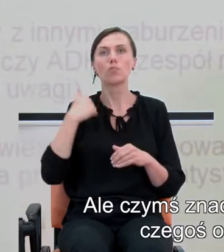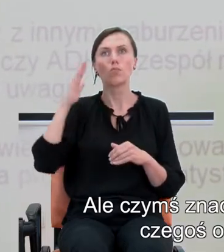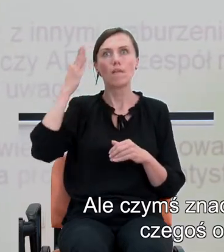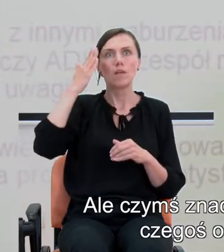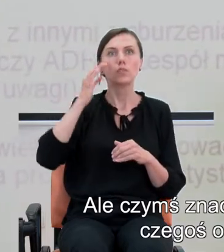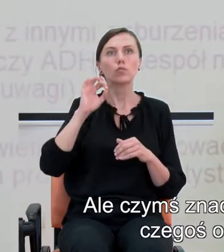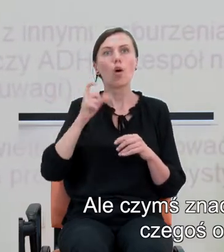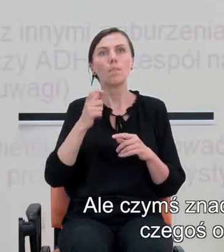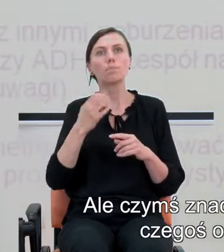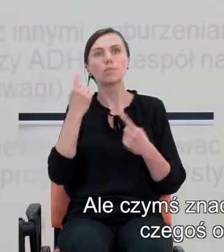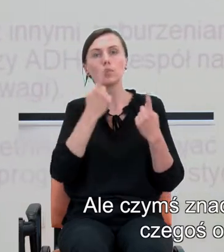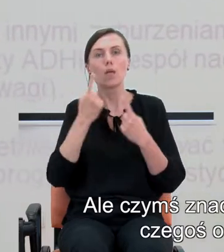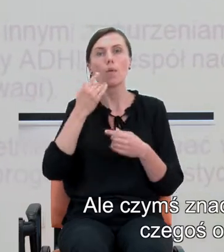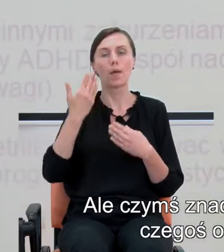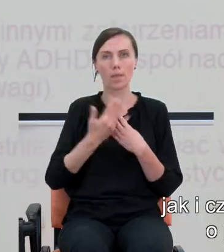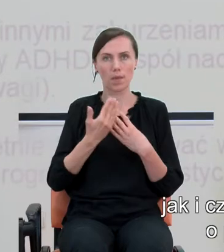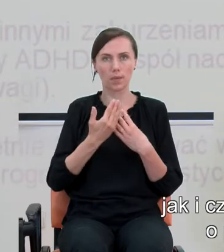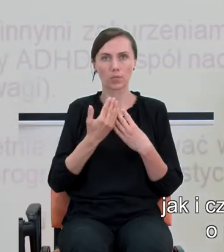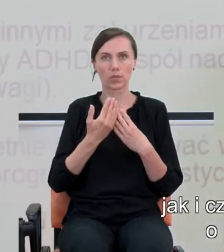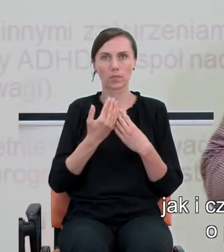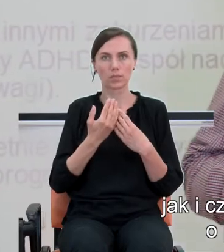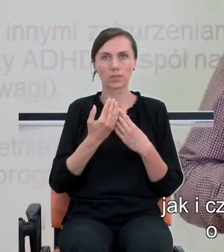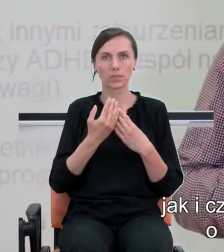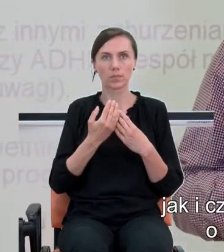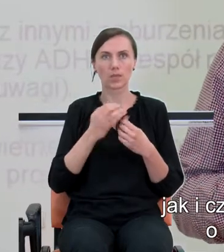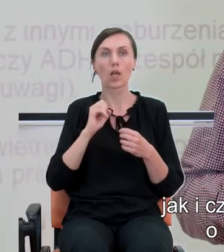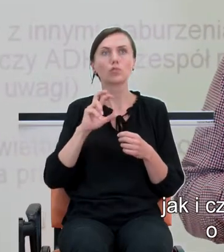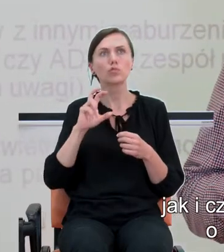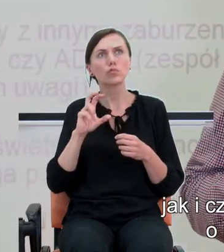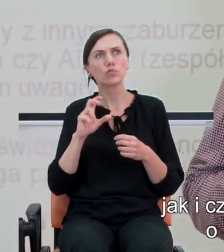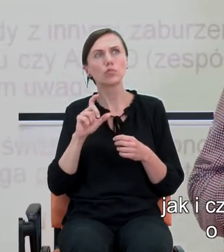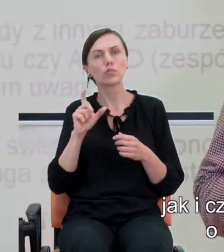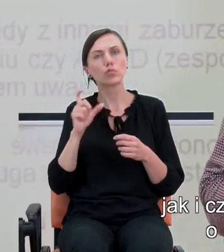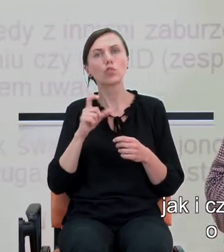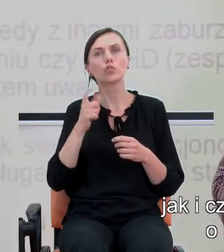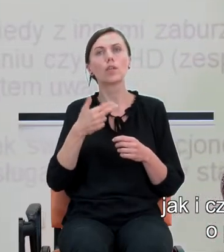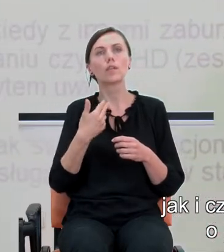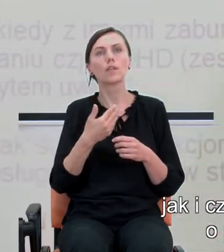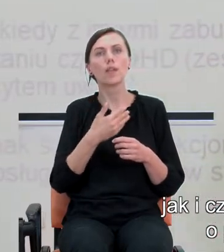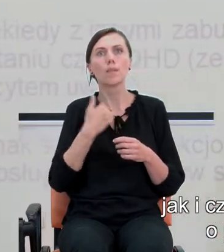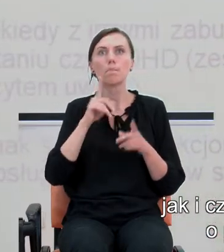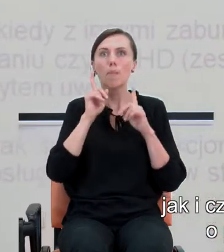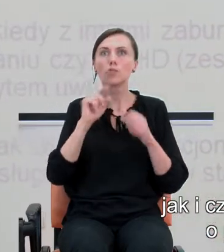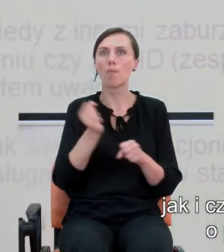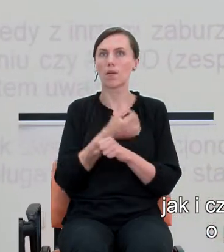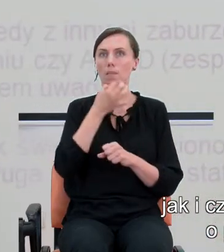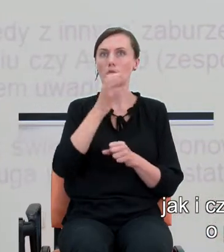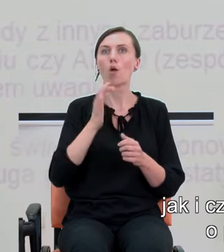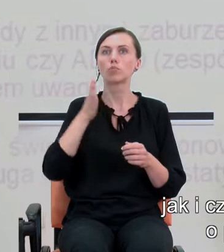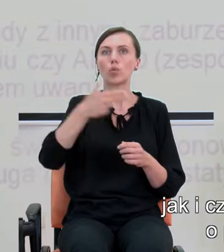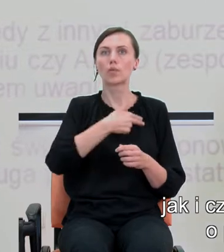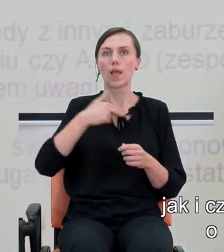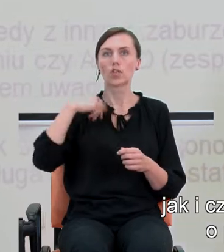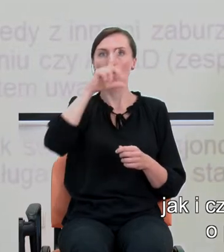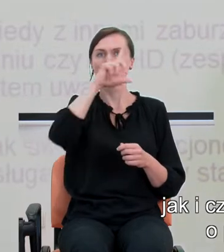samej naturze myślenia matematycznego, jak i czymś, co zadaje bardzo poważne pytanie o przyszłość naszego